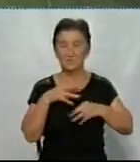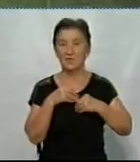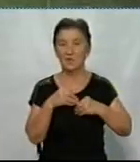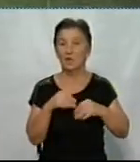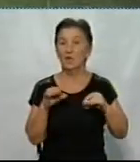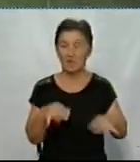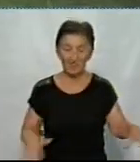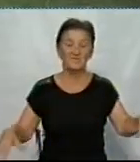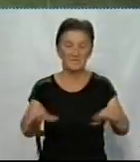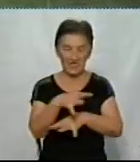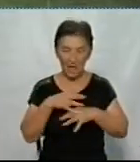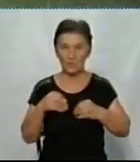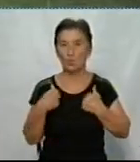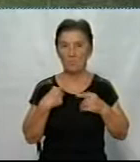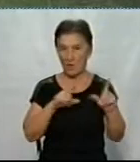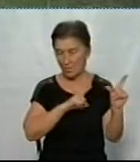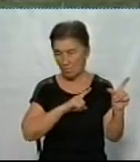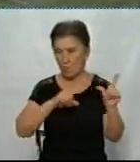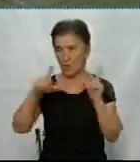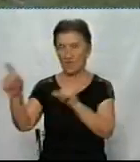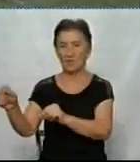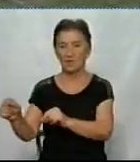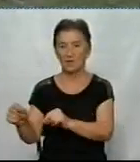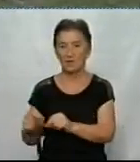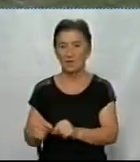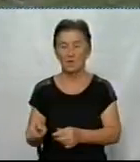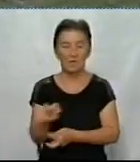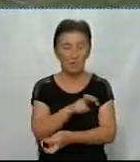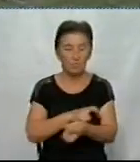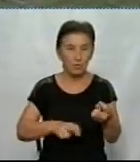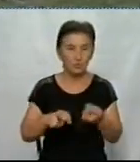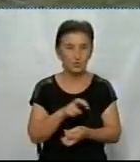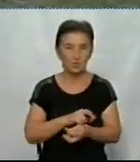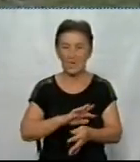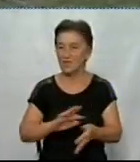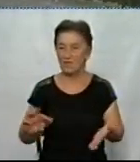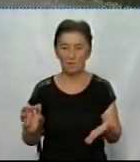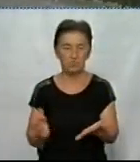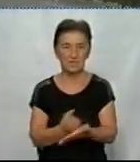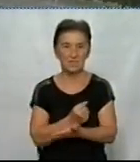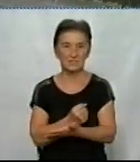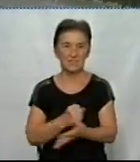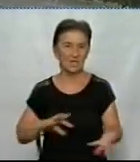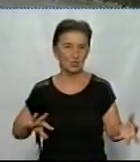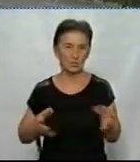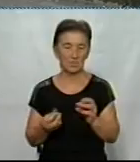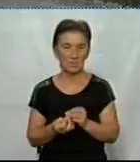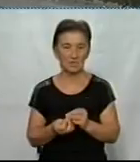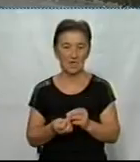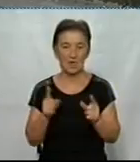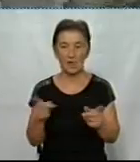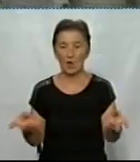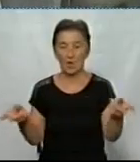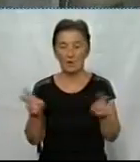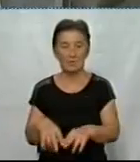І всі разом ми поїхали на це завдання. Пошуки пілота не принесли результатів, пригадує чоловік. Військові залишилися